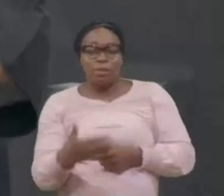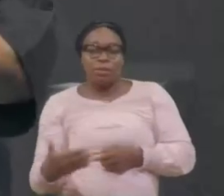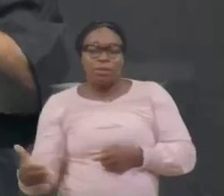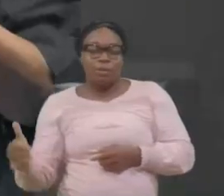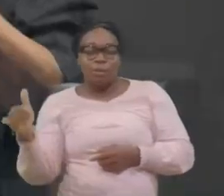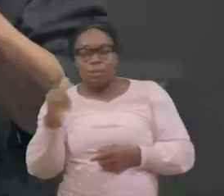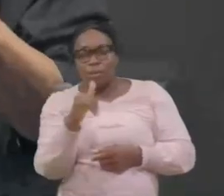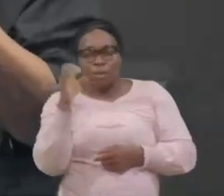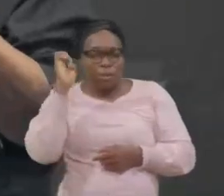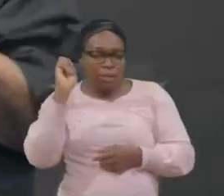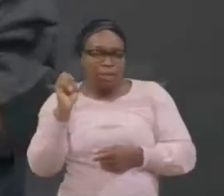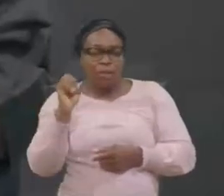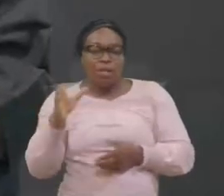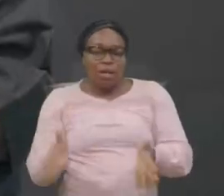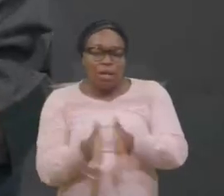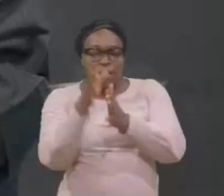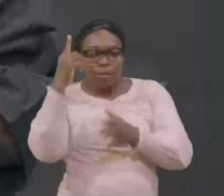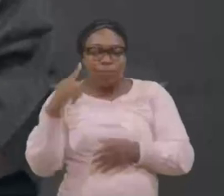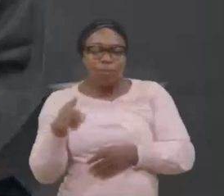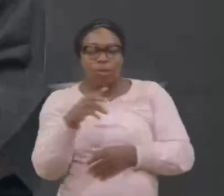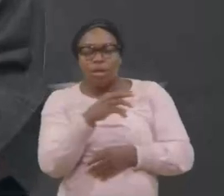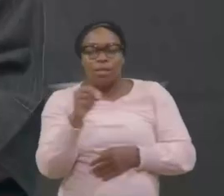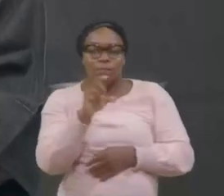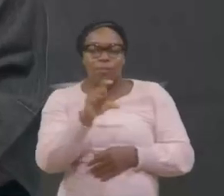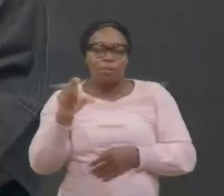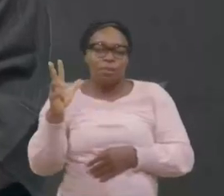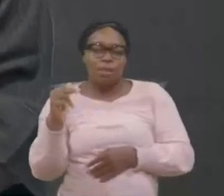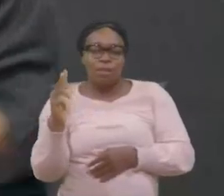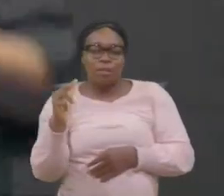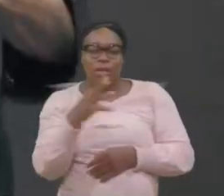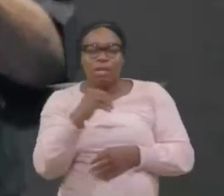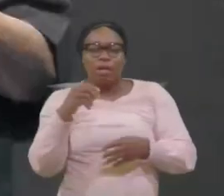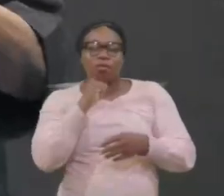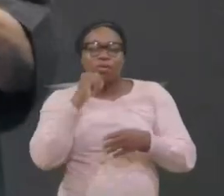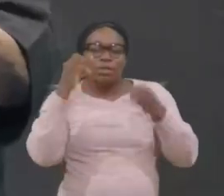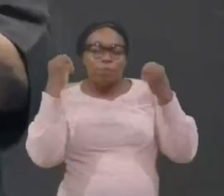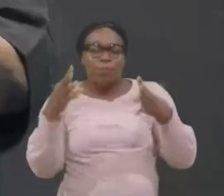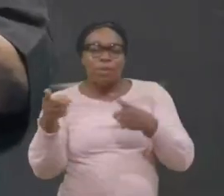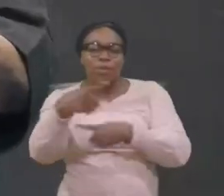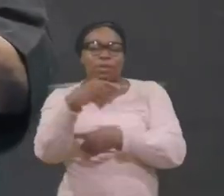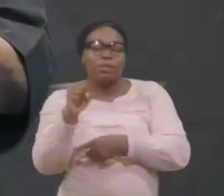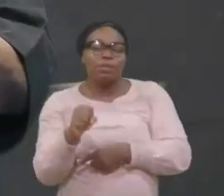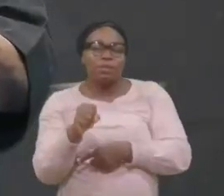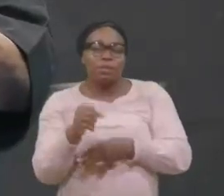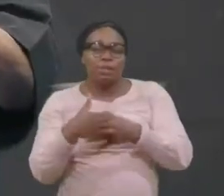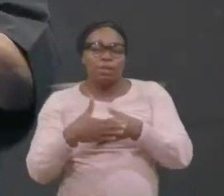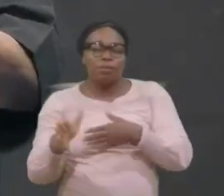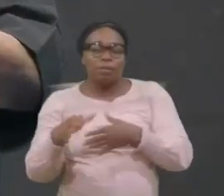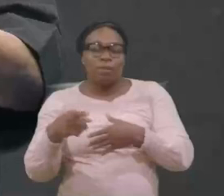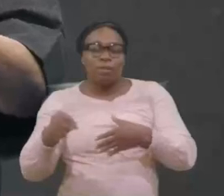verset 13 peu de jours après le plus jeune fils